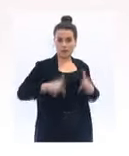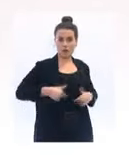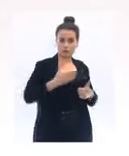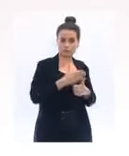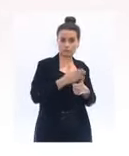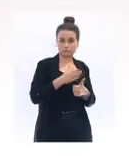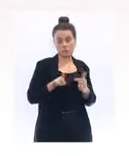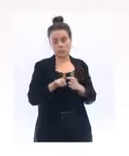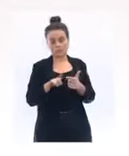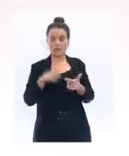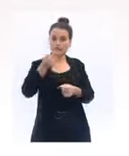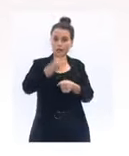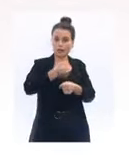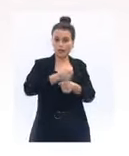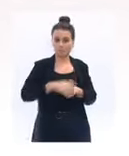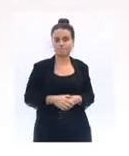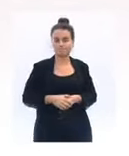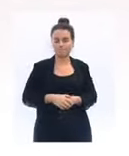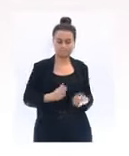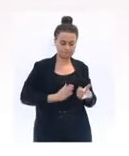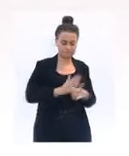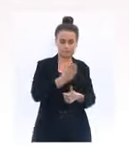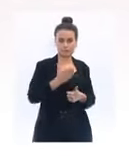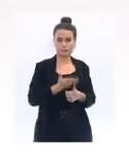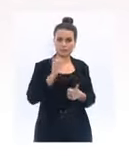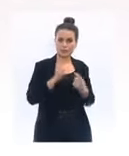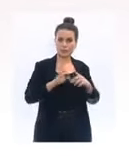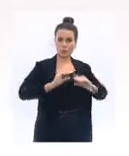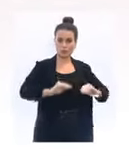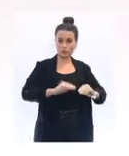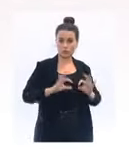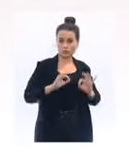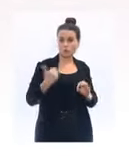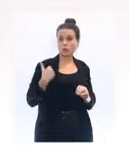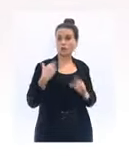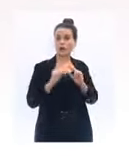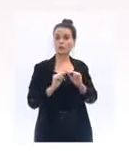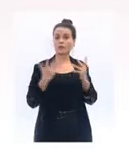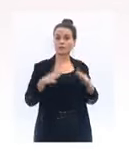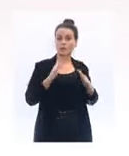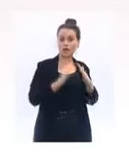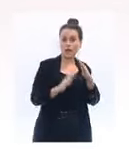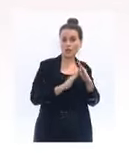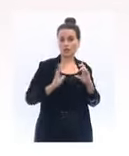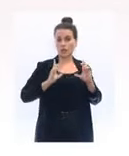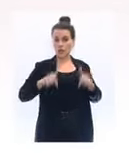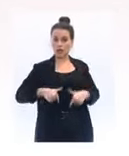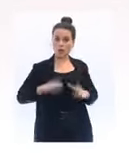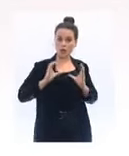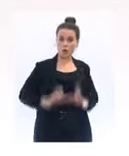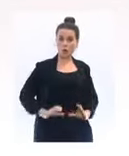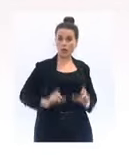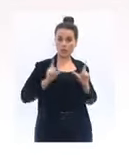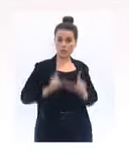En ce qui concerne l'enseignement, je l'ai dit, les crèches, les écoles, les collèges et les lycées resteront